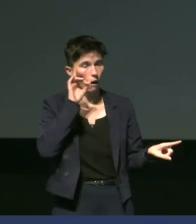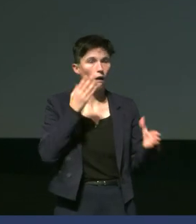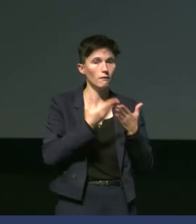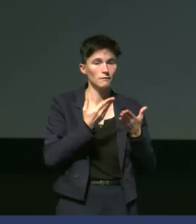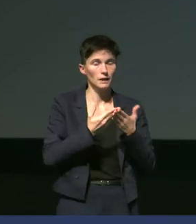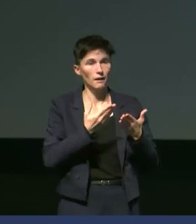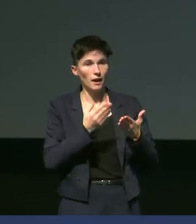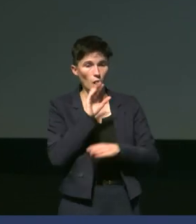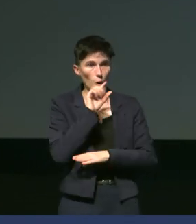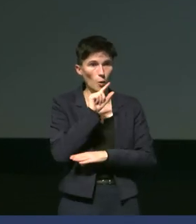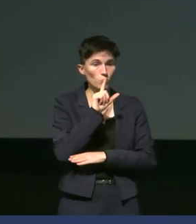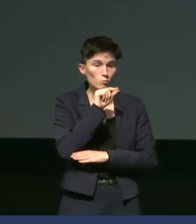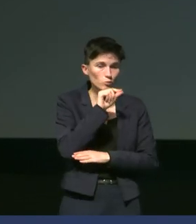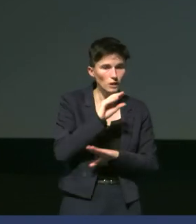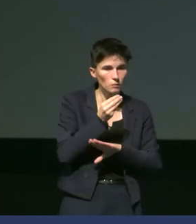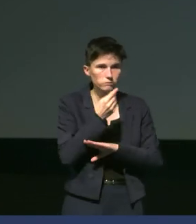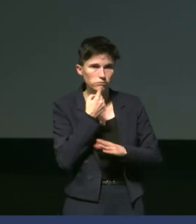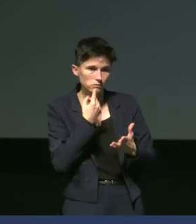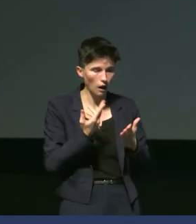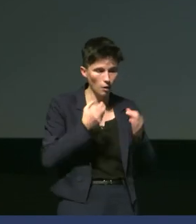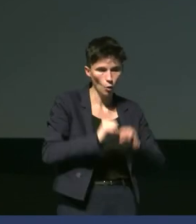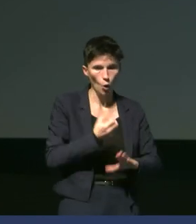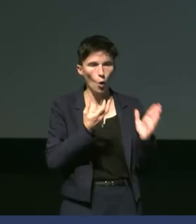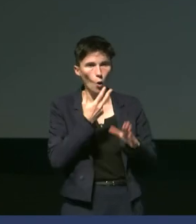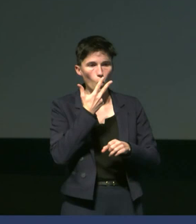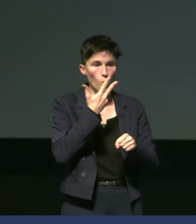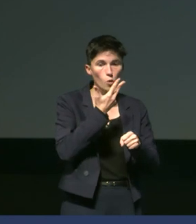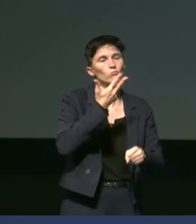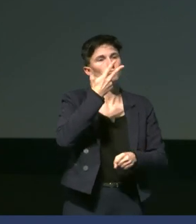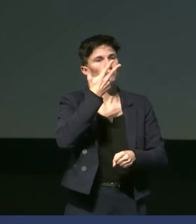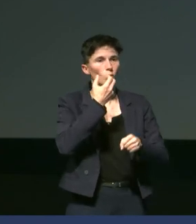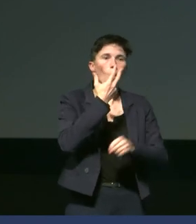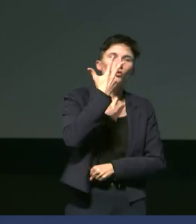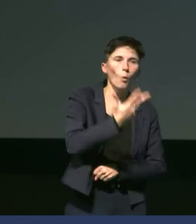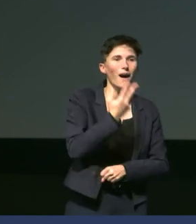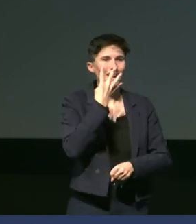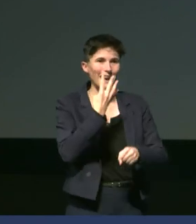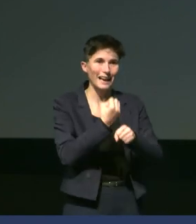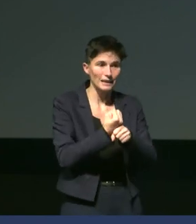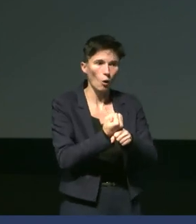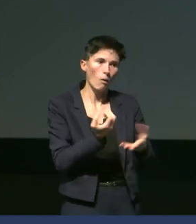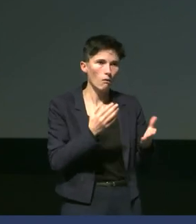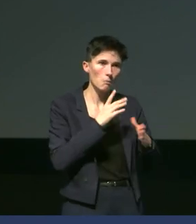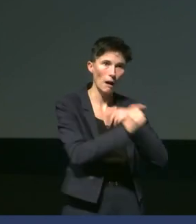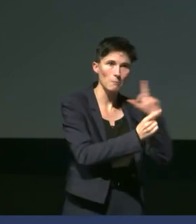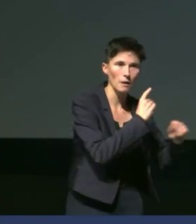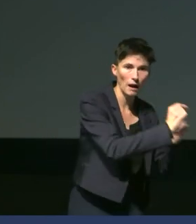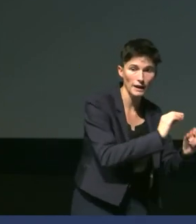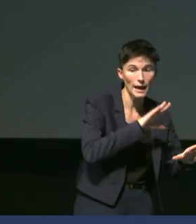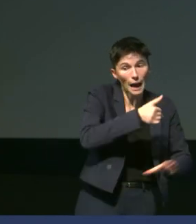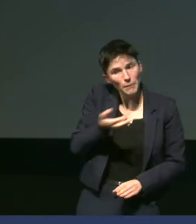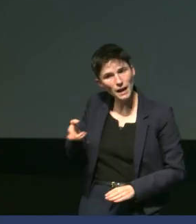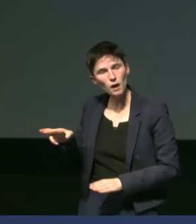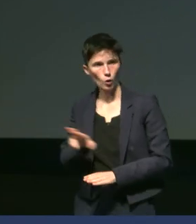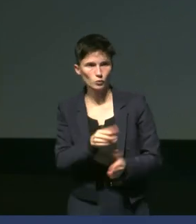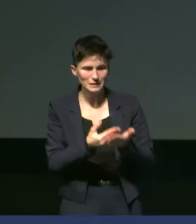Les poussins vont partir durant 3-4 ans avant de revenir. Et ça, c'est une grosse préoccupation qu les écologistes par rapport à la dynamique